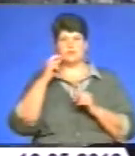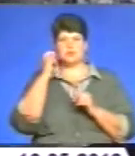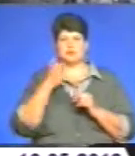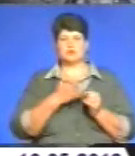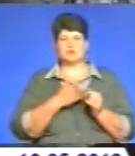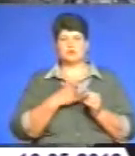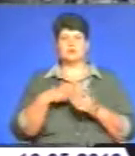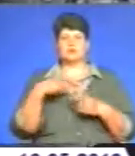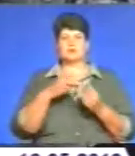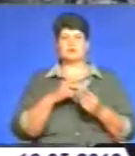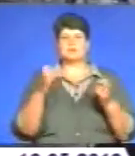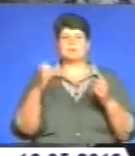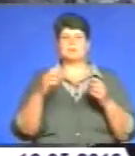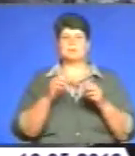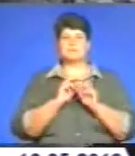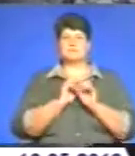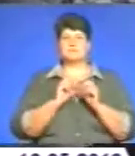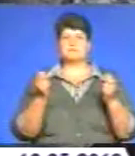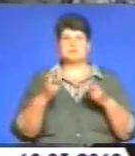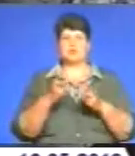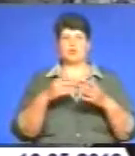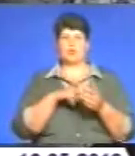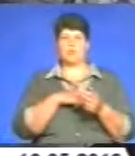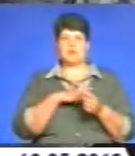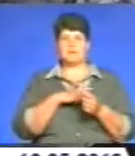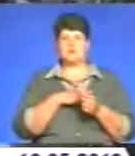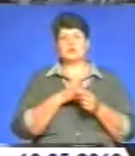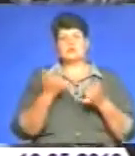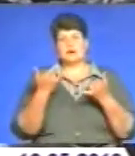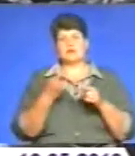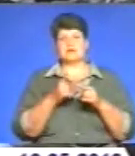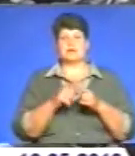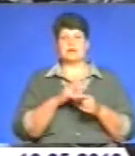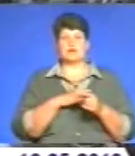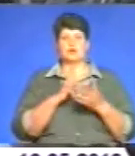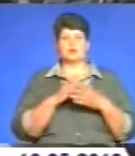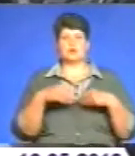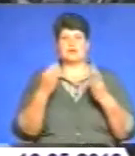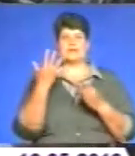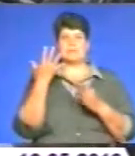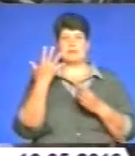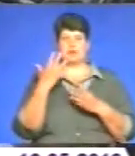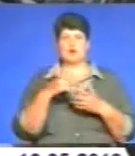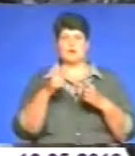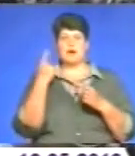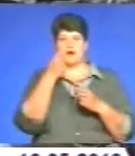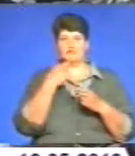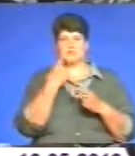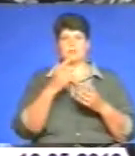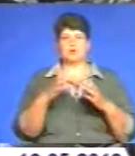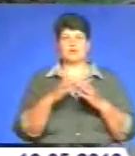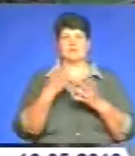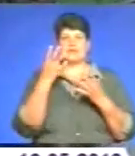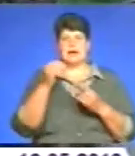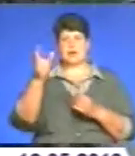преміями за розроблення та впровадження інноваційних технологій. Наразі такі нагороди мають вручити п'ятьом авторським колективам до Дня науки. За